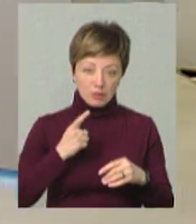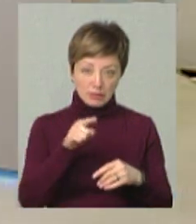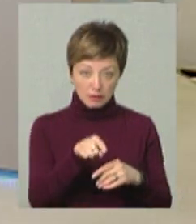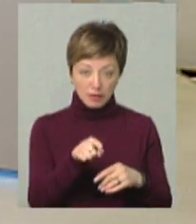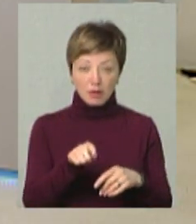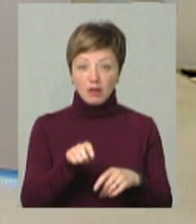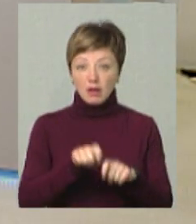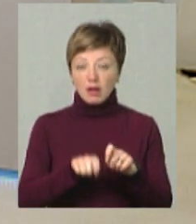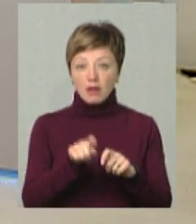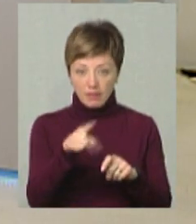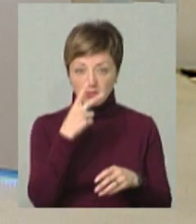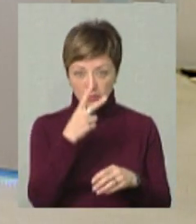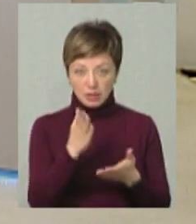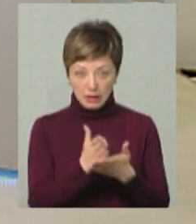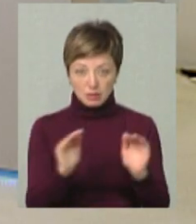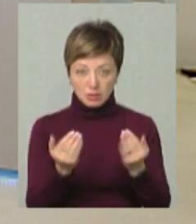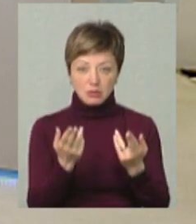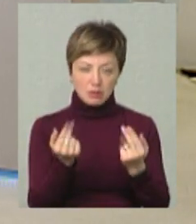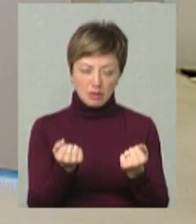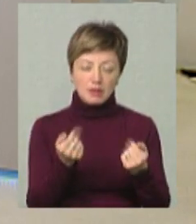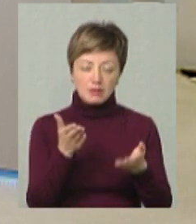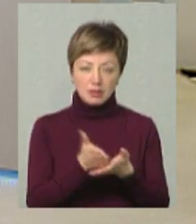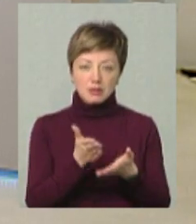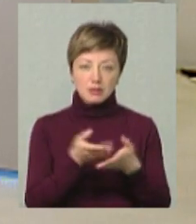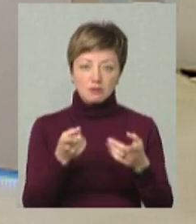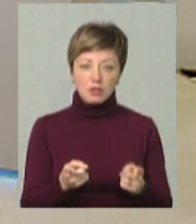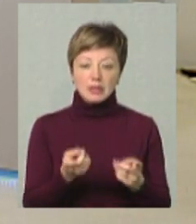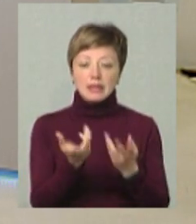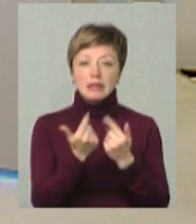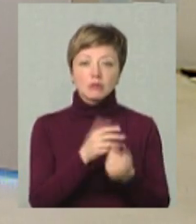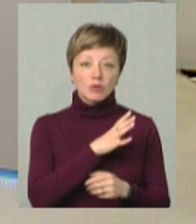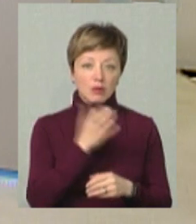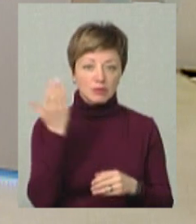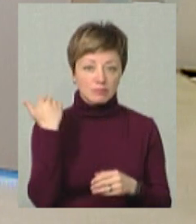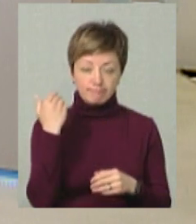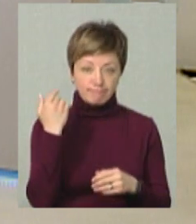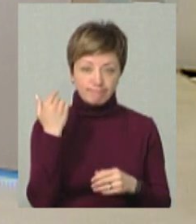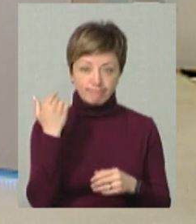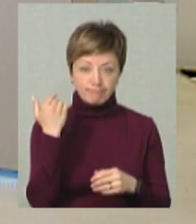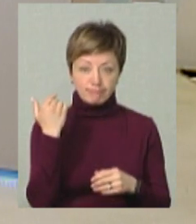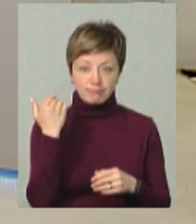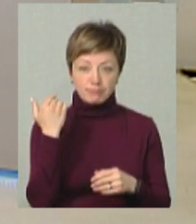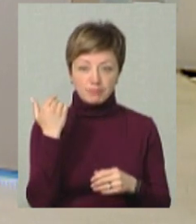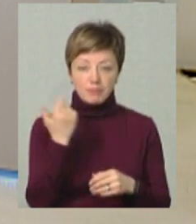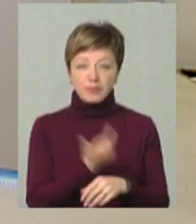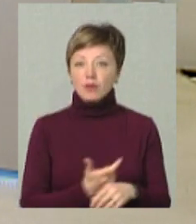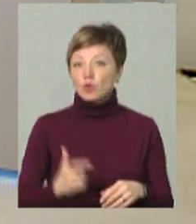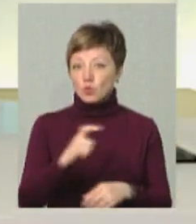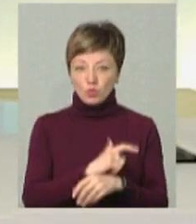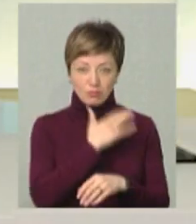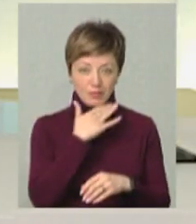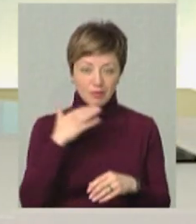ви помічаєте зменшення їх кількості? Звичайно. Кількість була, скажімо так, занавтою